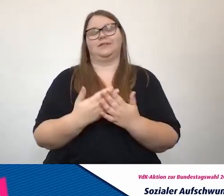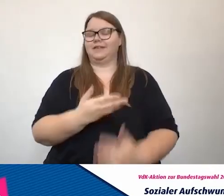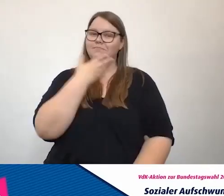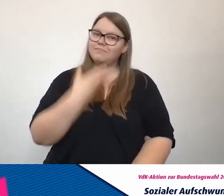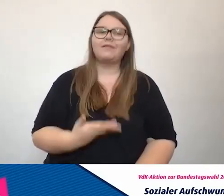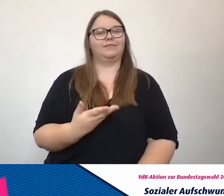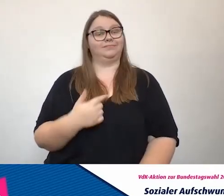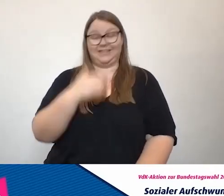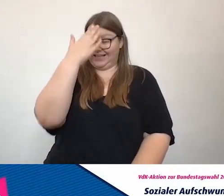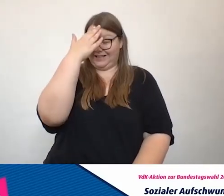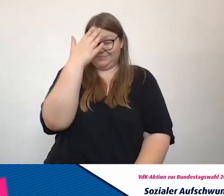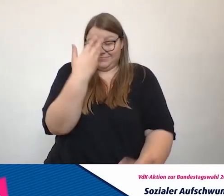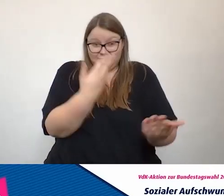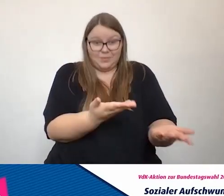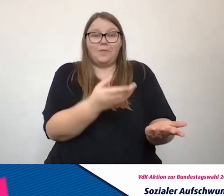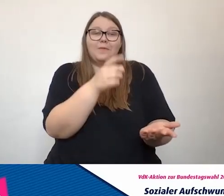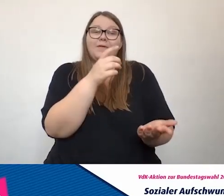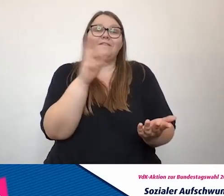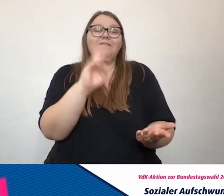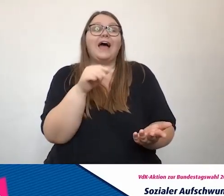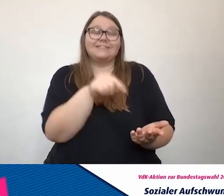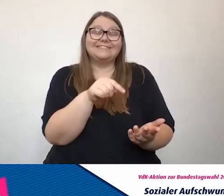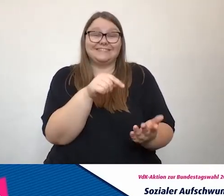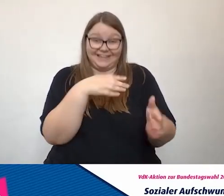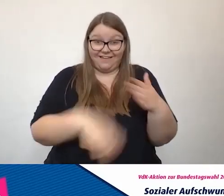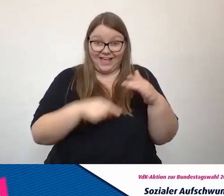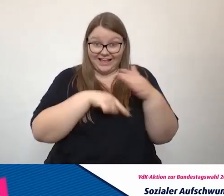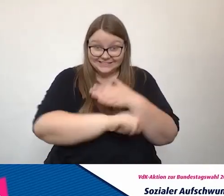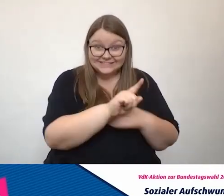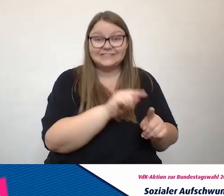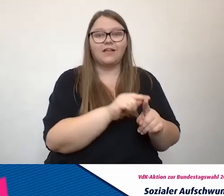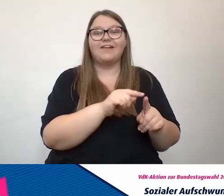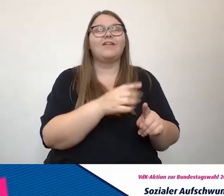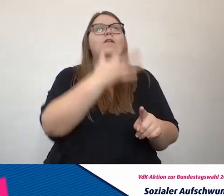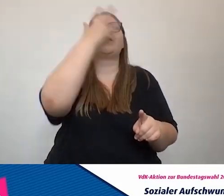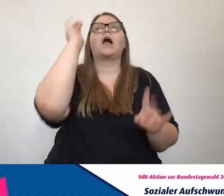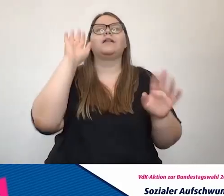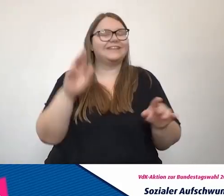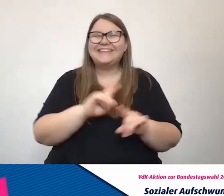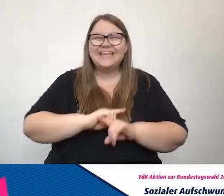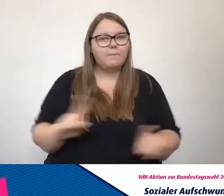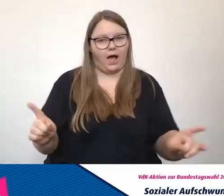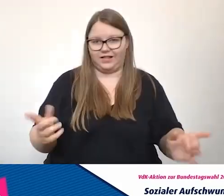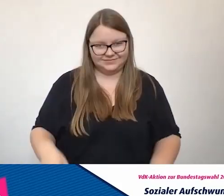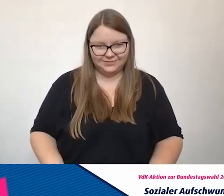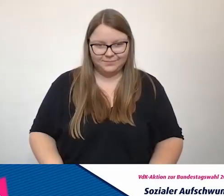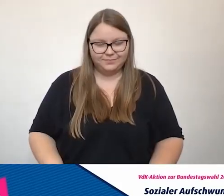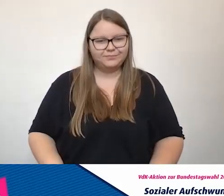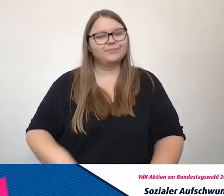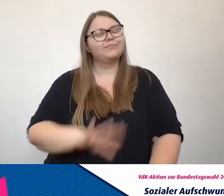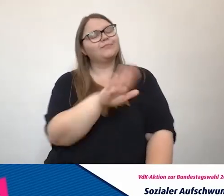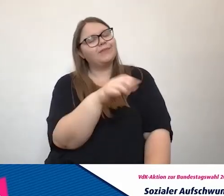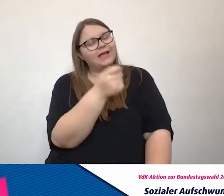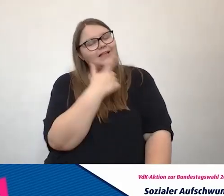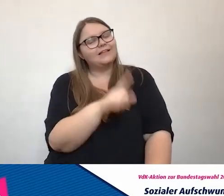niemanden, der das nicht, der das vergessen hat. Also man vergisst es nicht. Andreas, wie viele Menschen